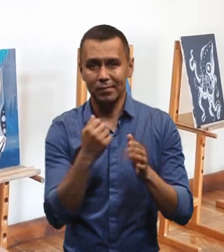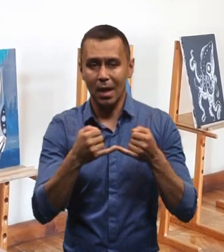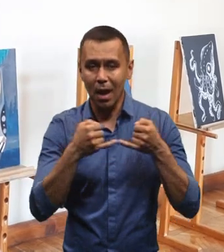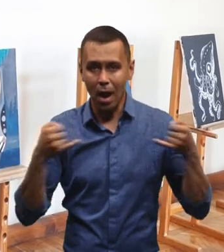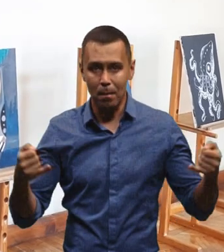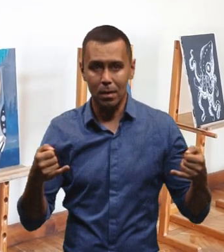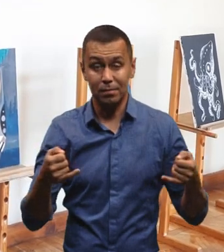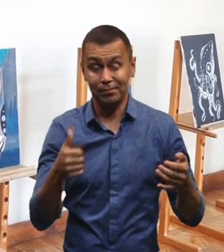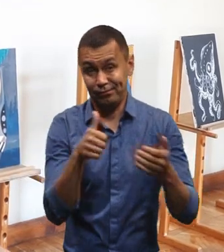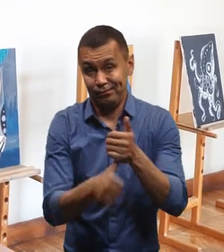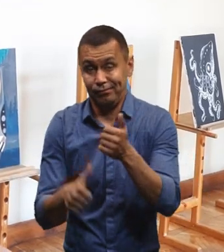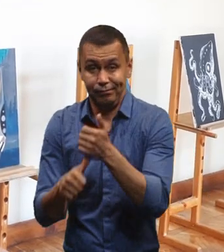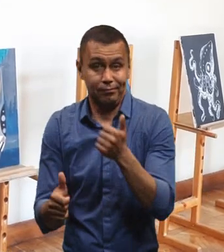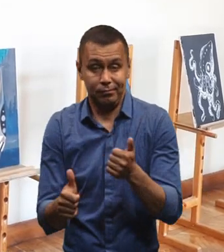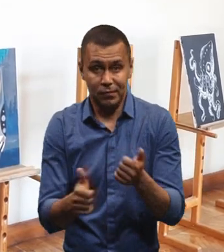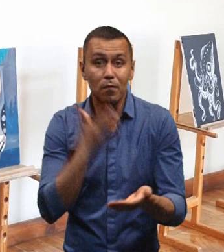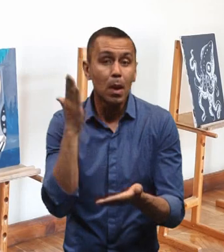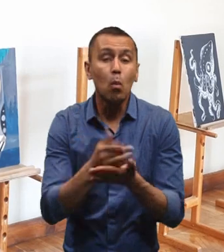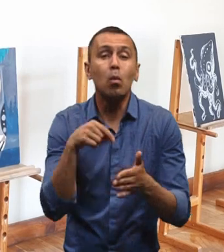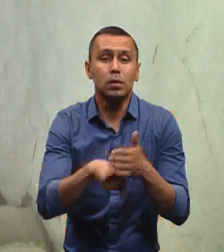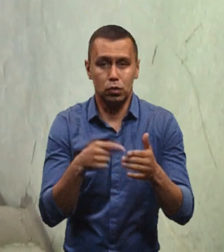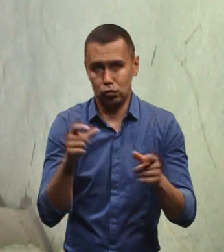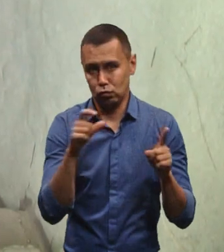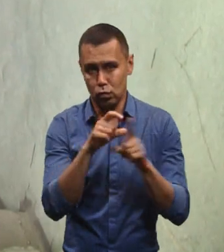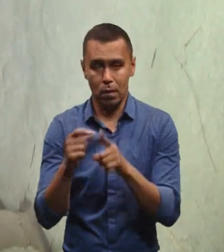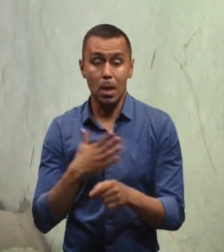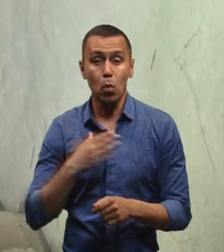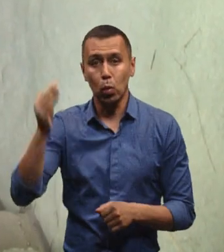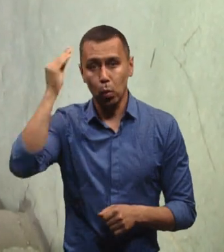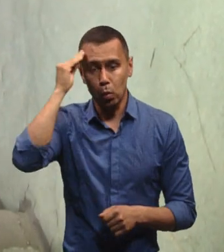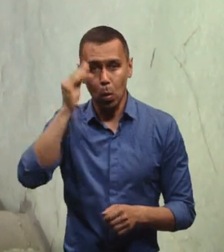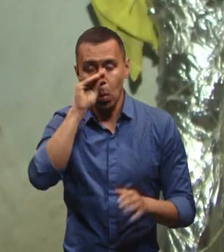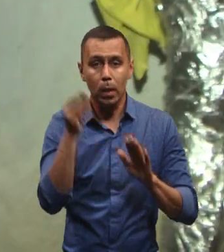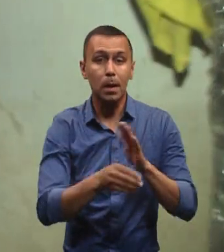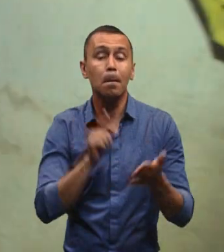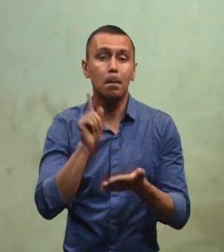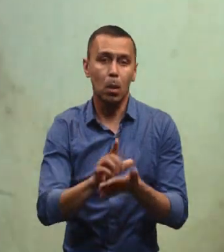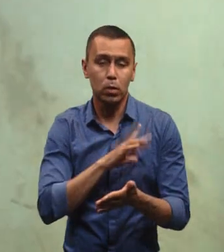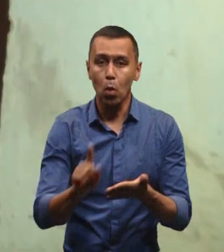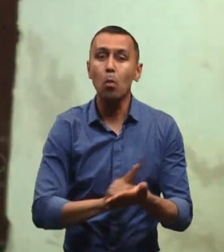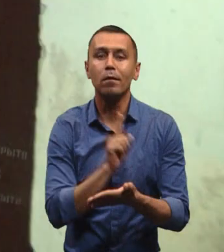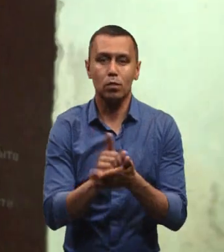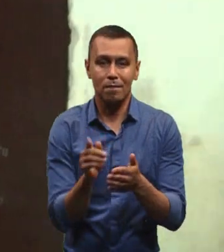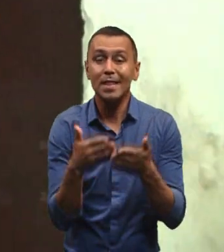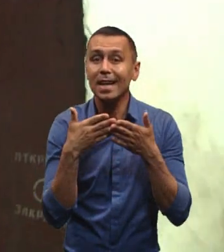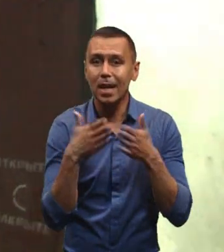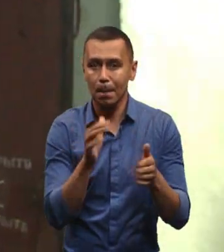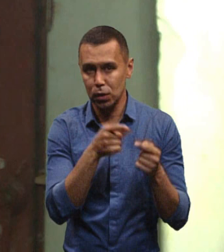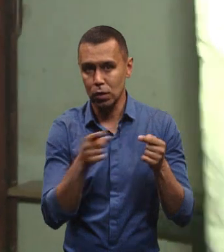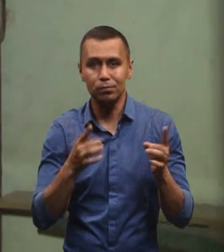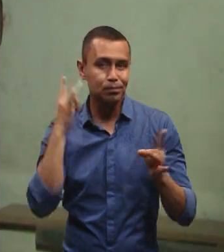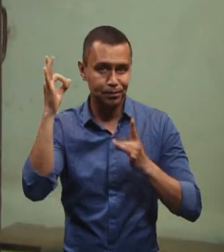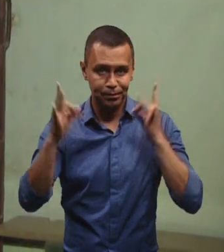нагадали, причому в прямому сенсі того слова. На мою думку, укриття має бути обов'язково відкритим під час